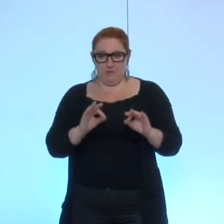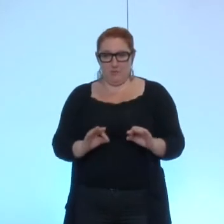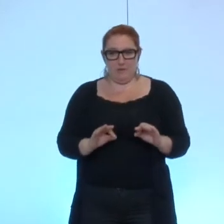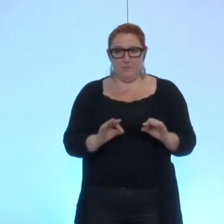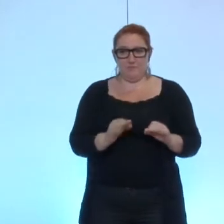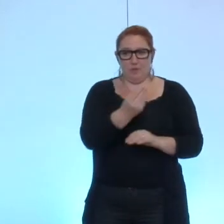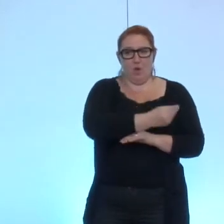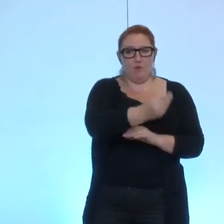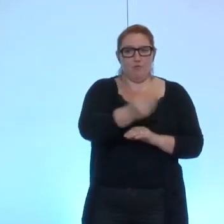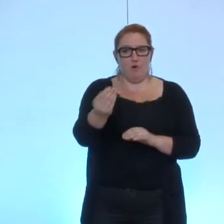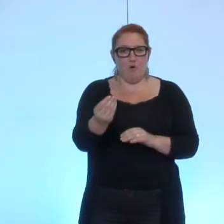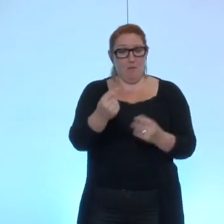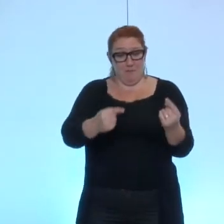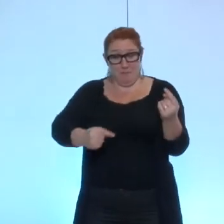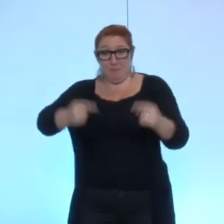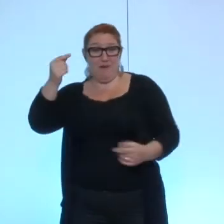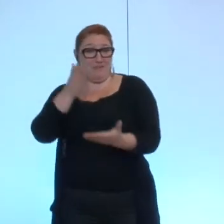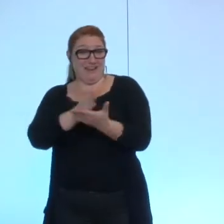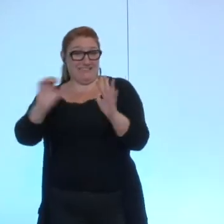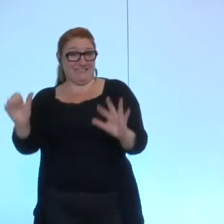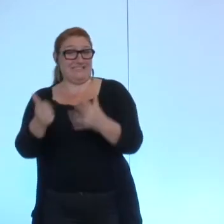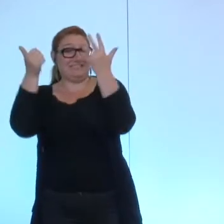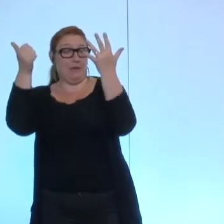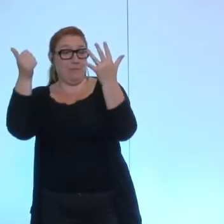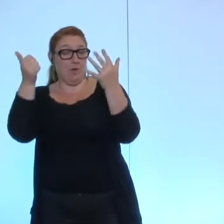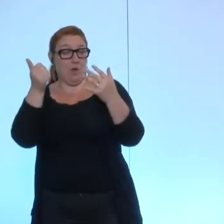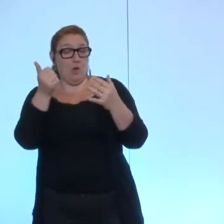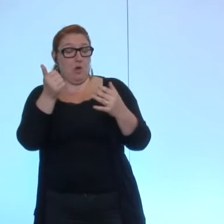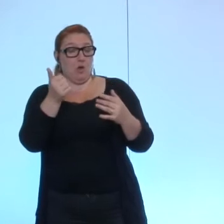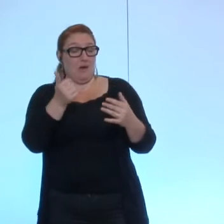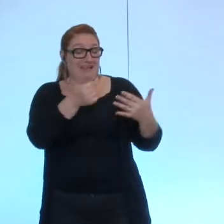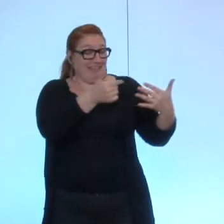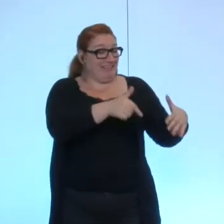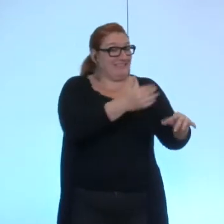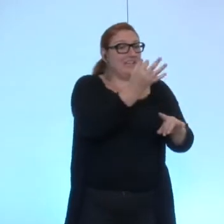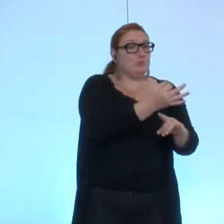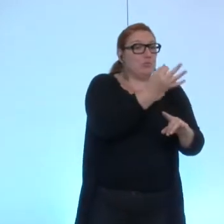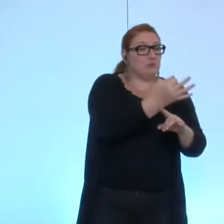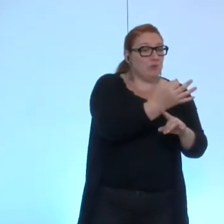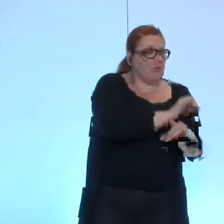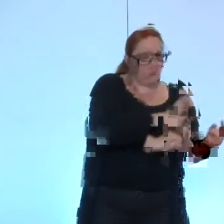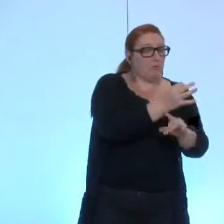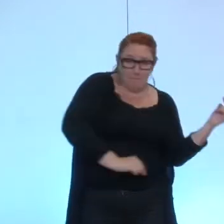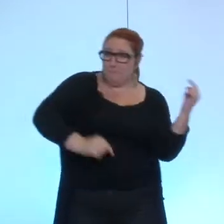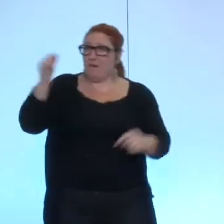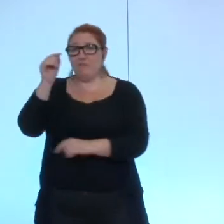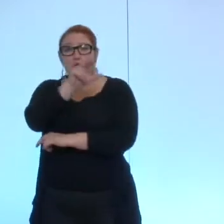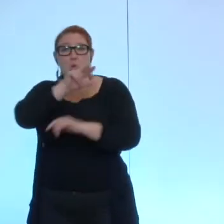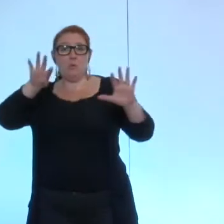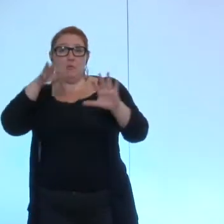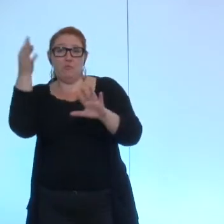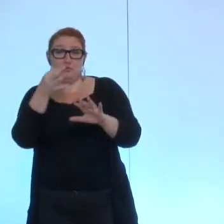le nombre d'enfants qui passent en classe de 6ème pour vous donner une idée a augmenté et passé de 17% en 39% en 3 ans le projet a vraiment du sens